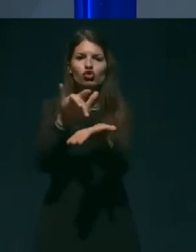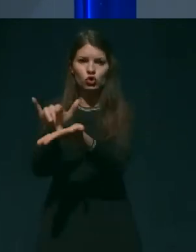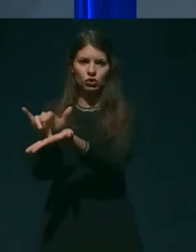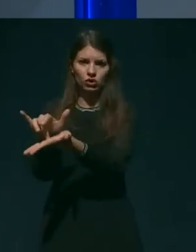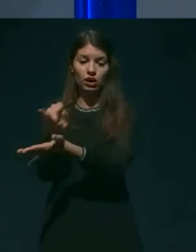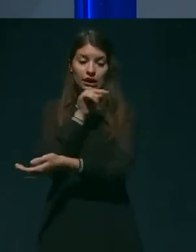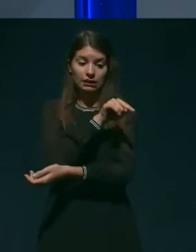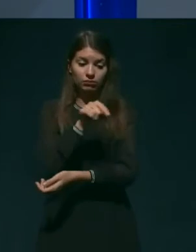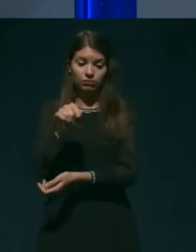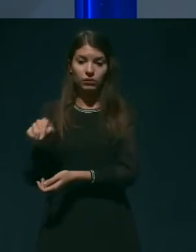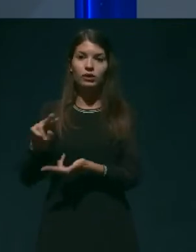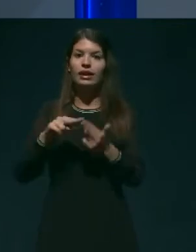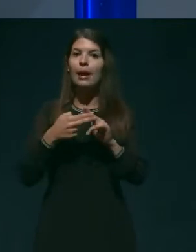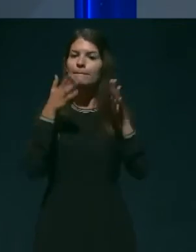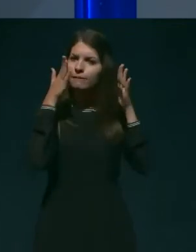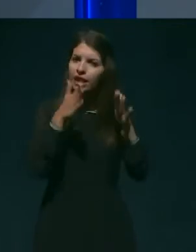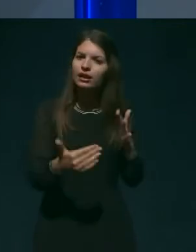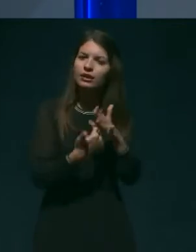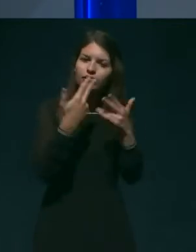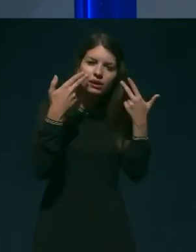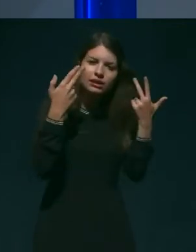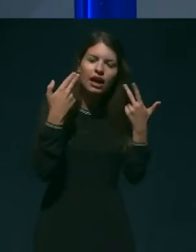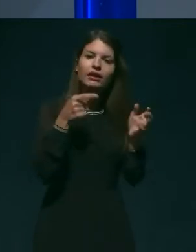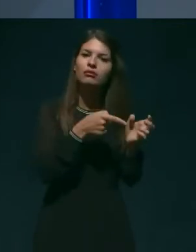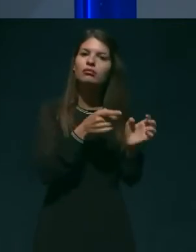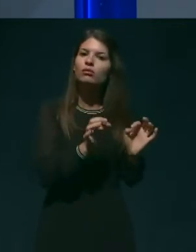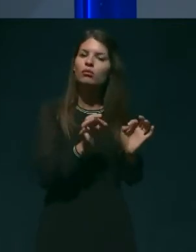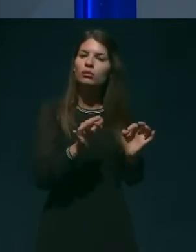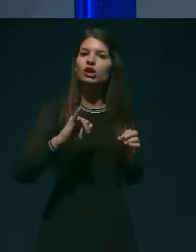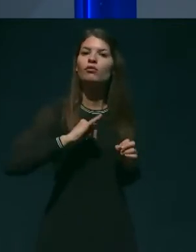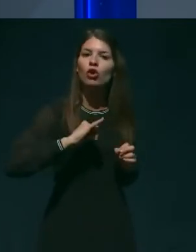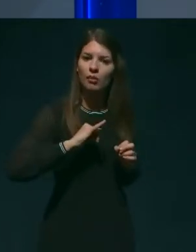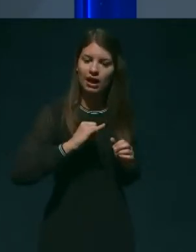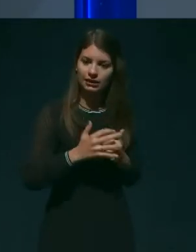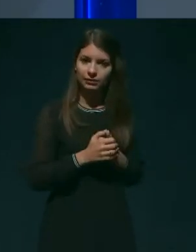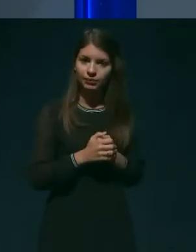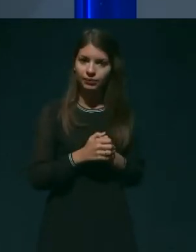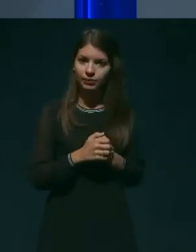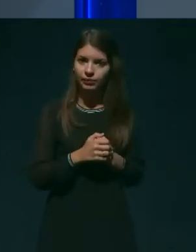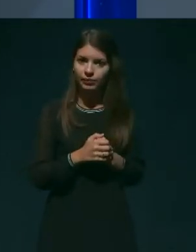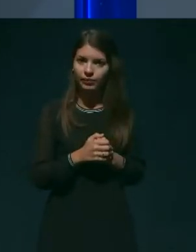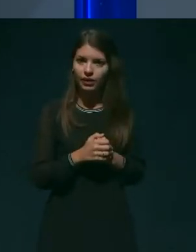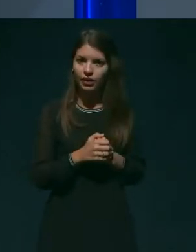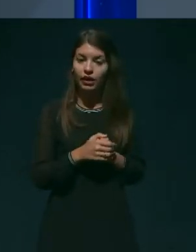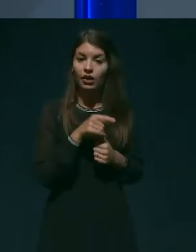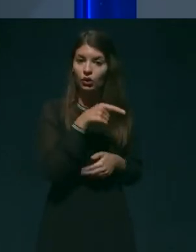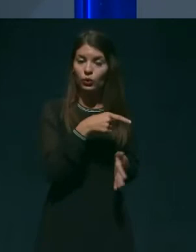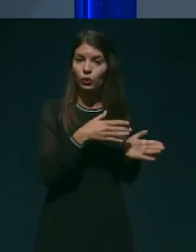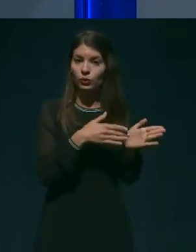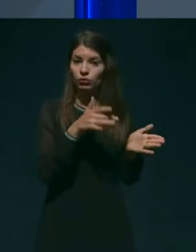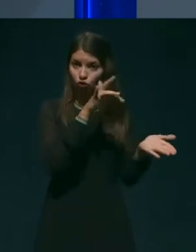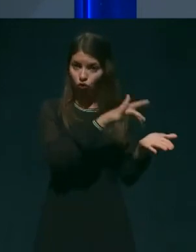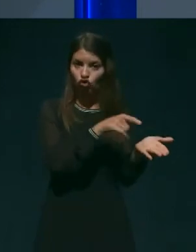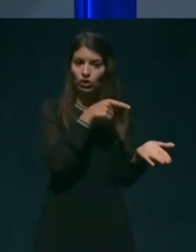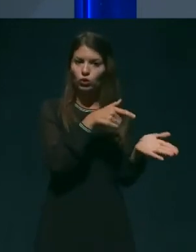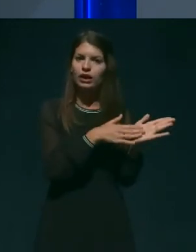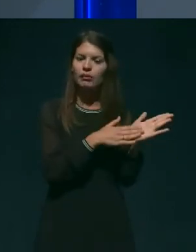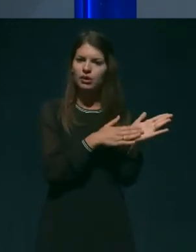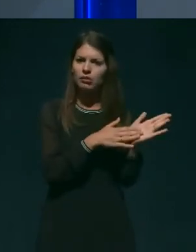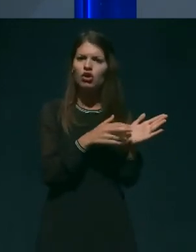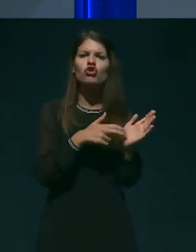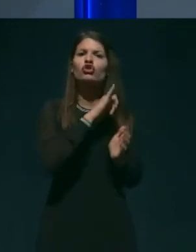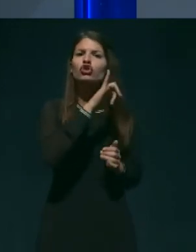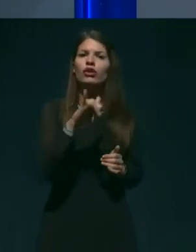iskanju takih informacij oziroma dajanju informacij. To je, mislim, da še vedno obstaja